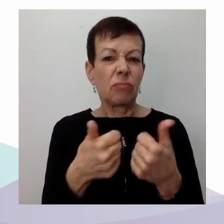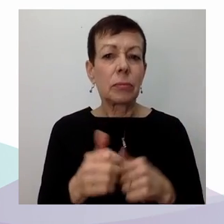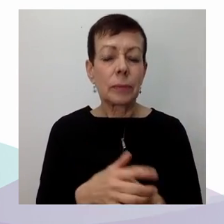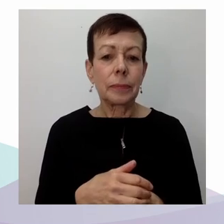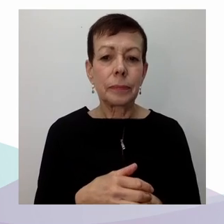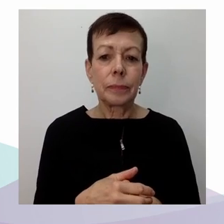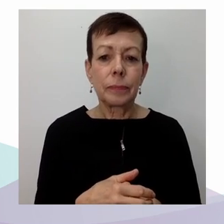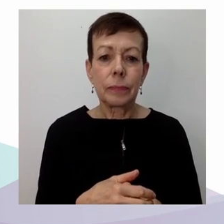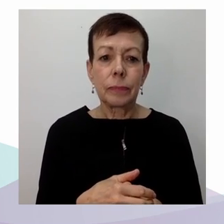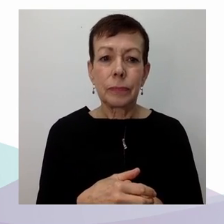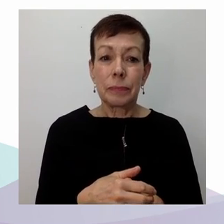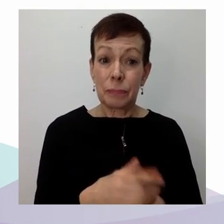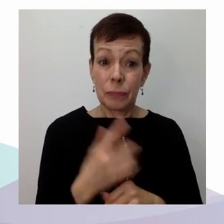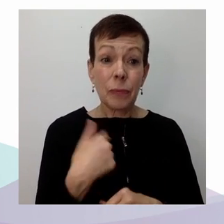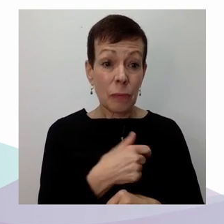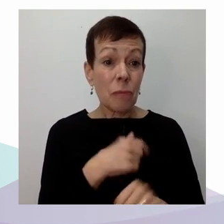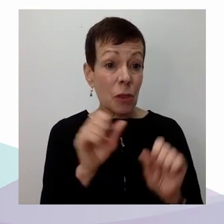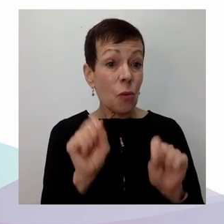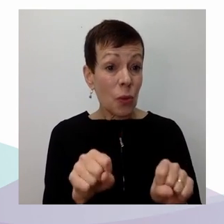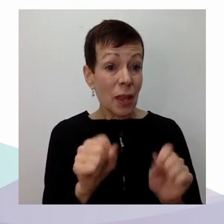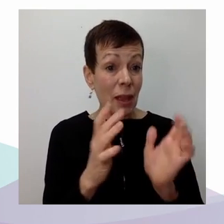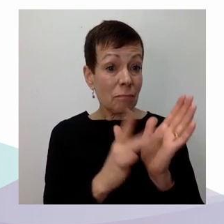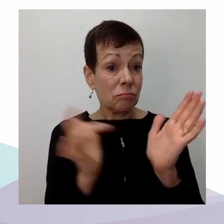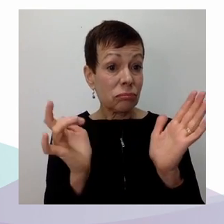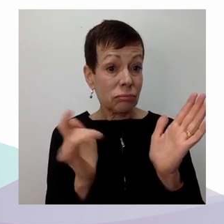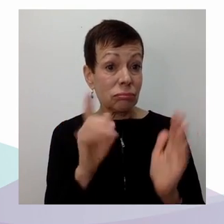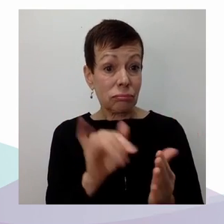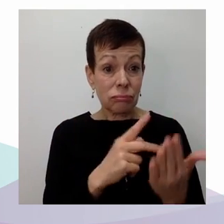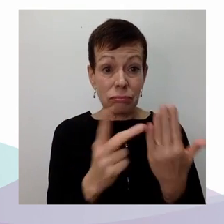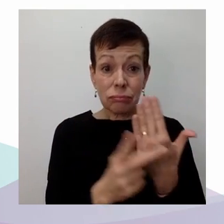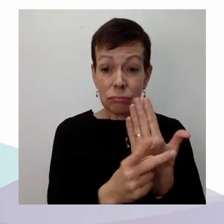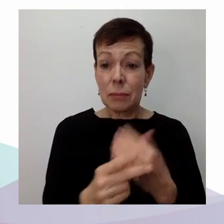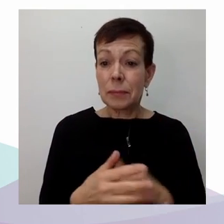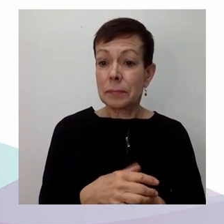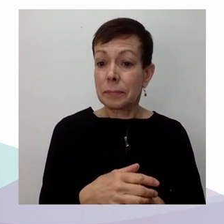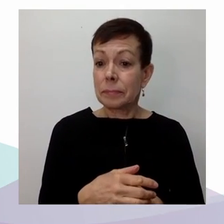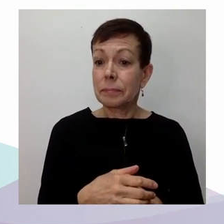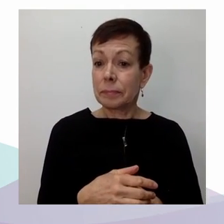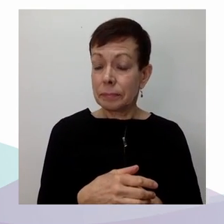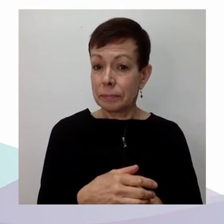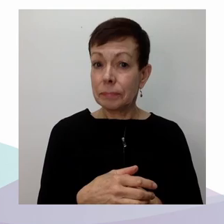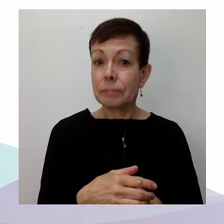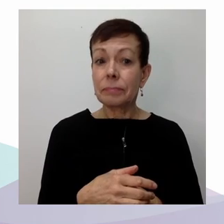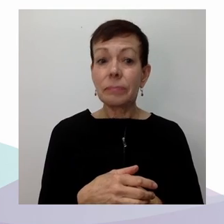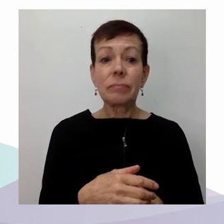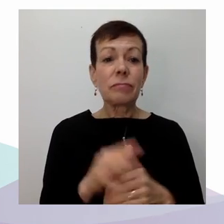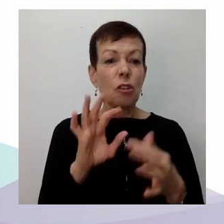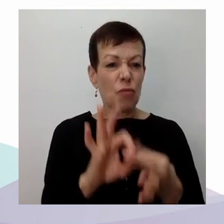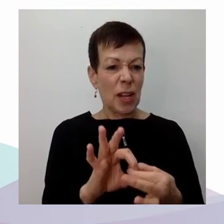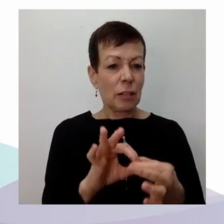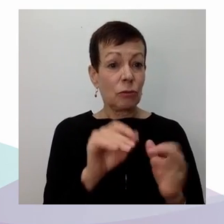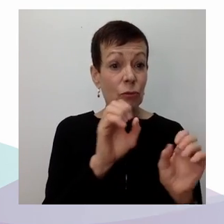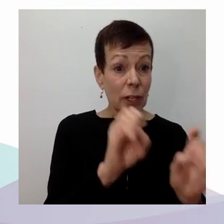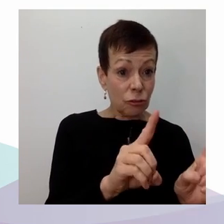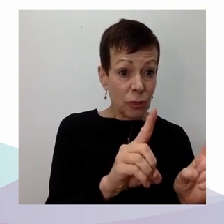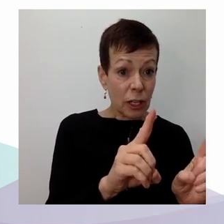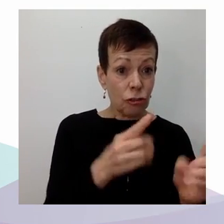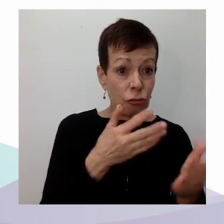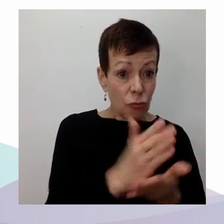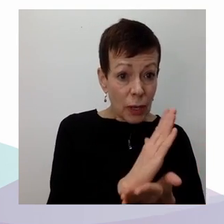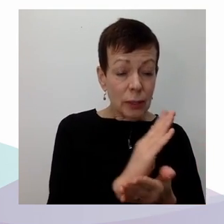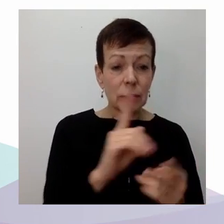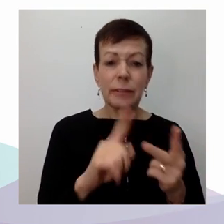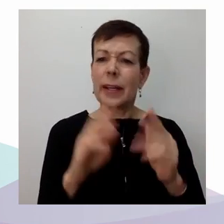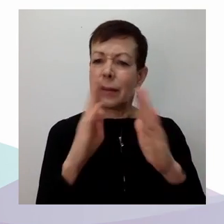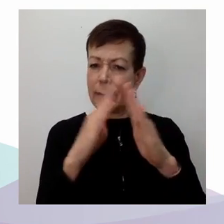économiques et sociaux, par exemple. Mais je voudrais profiter de votre question pour ouvrir